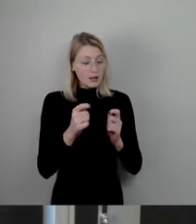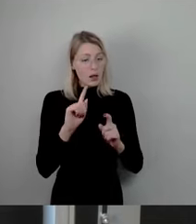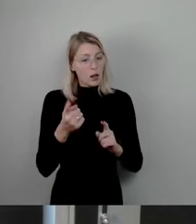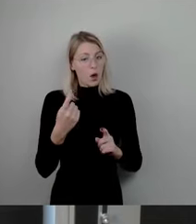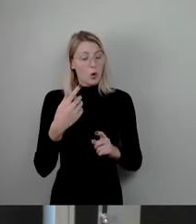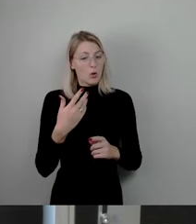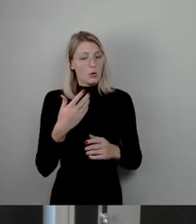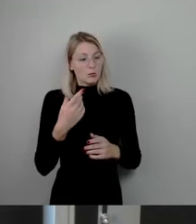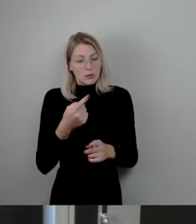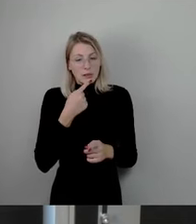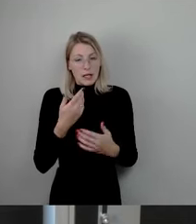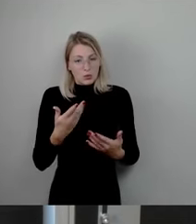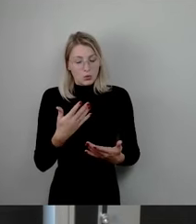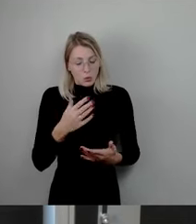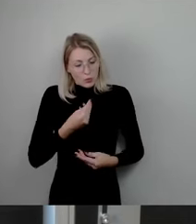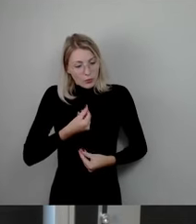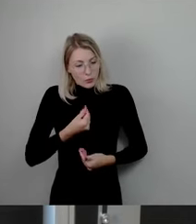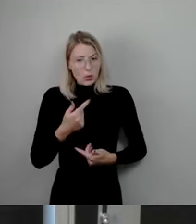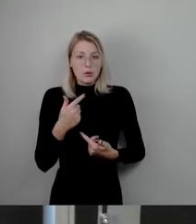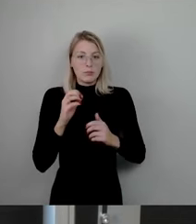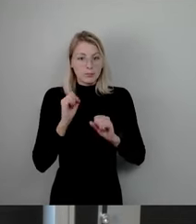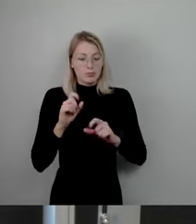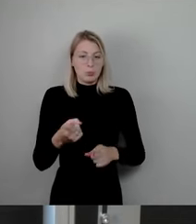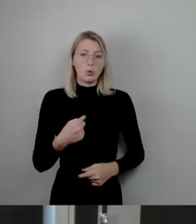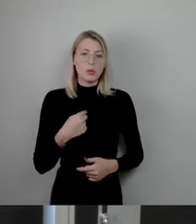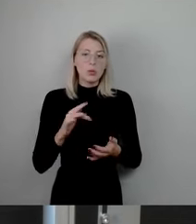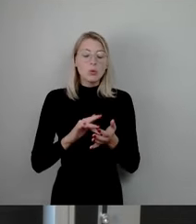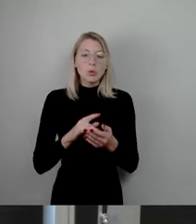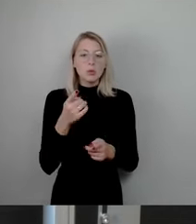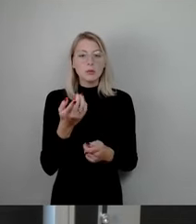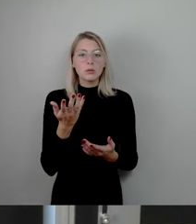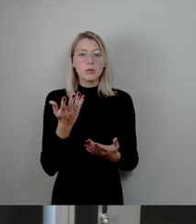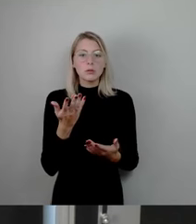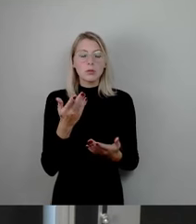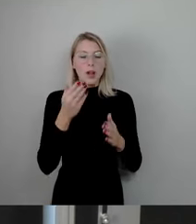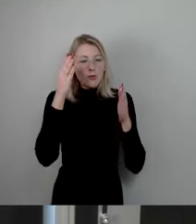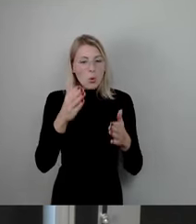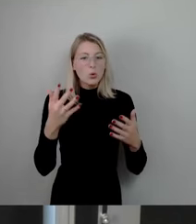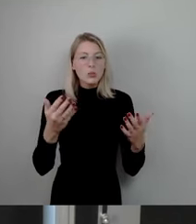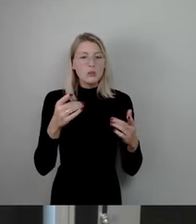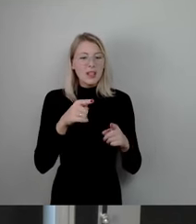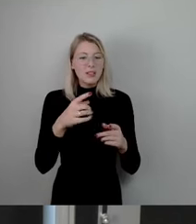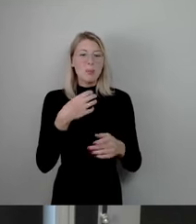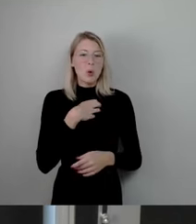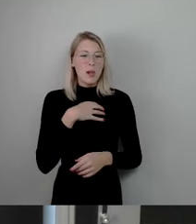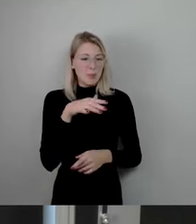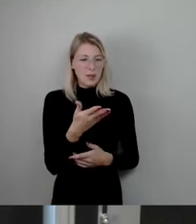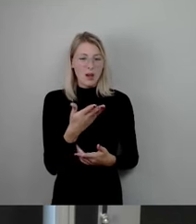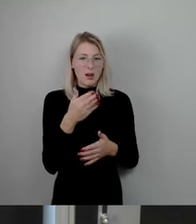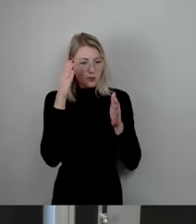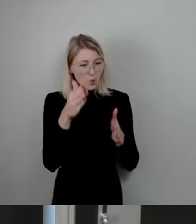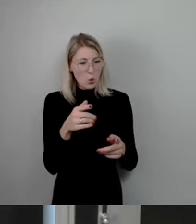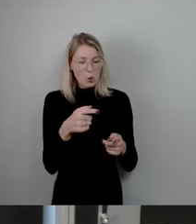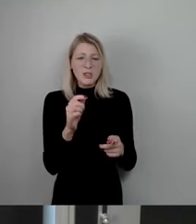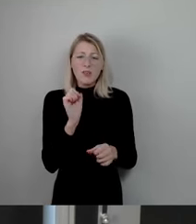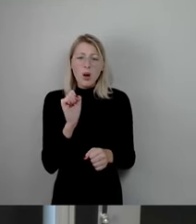einfachen Grund. Der legt ja seinen Fokus genau auf das Problem, warum wir überhaupt